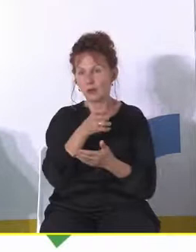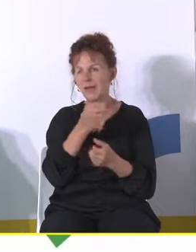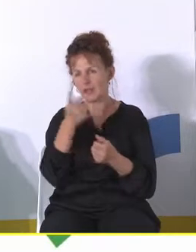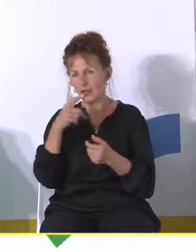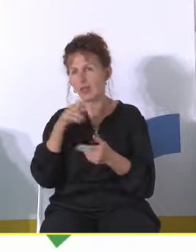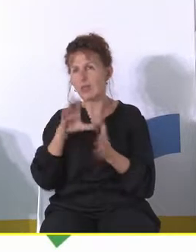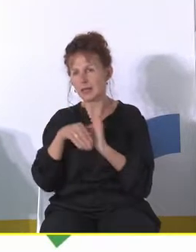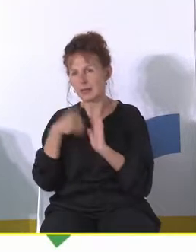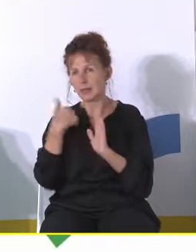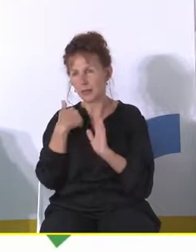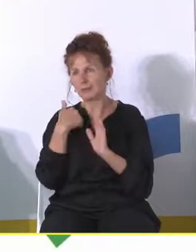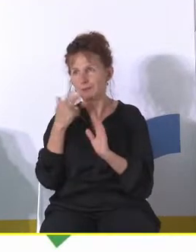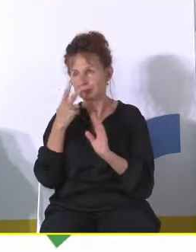byłem